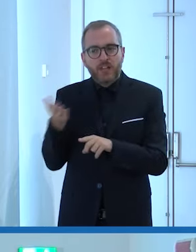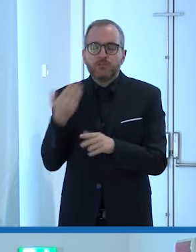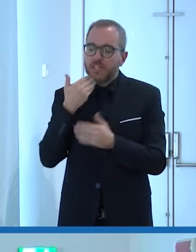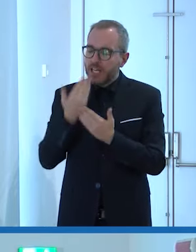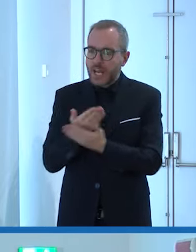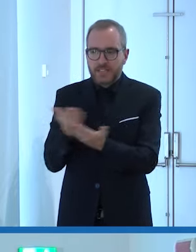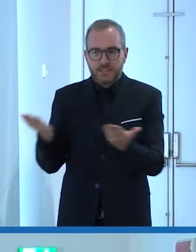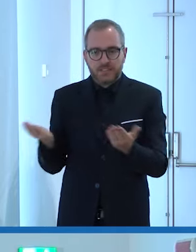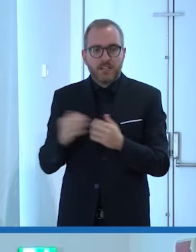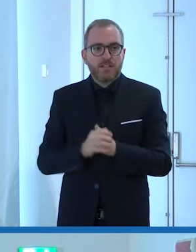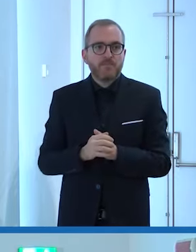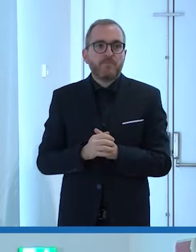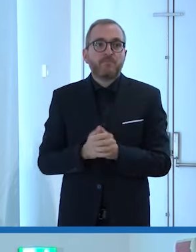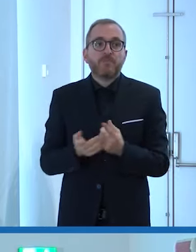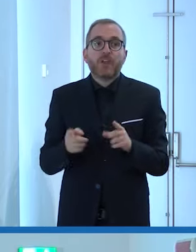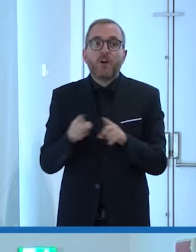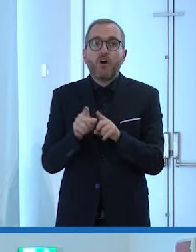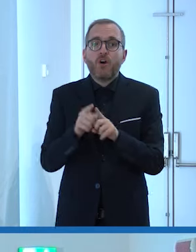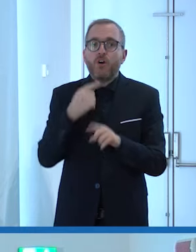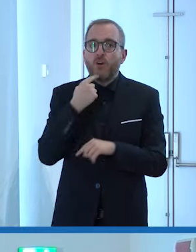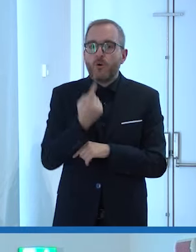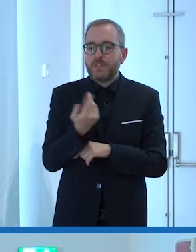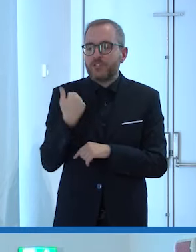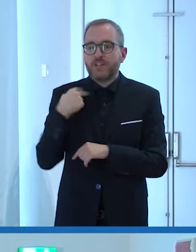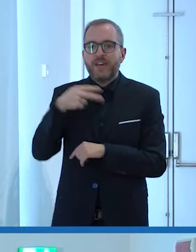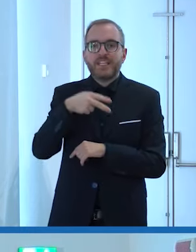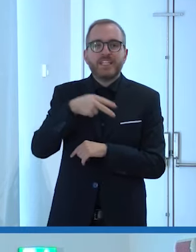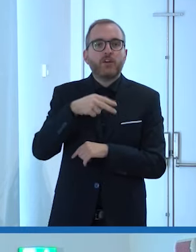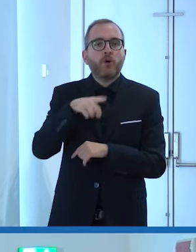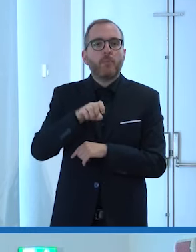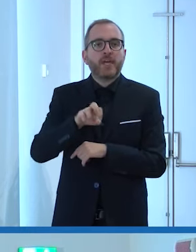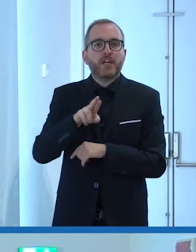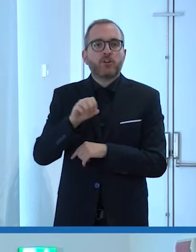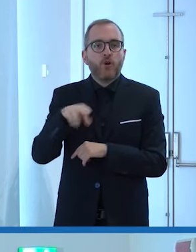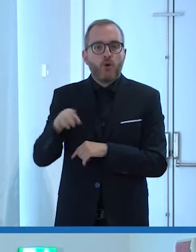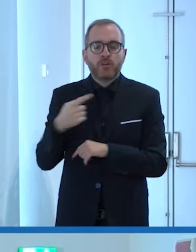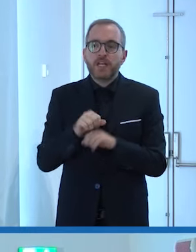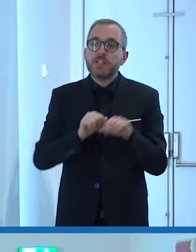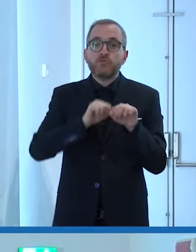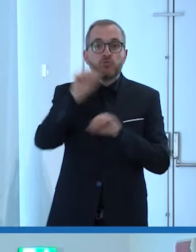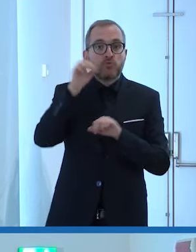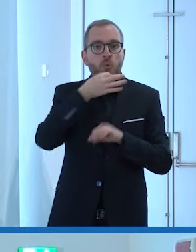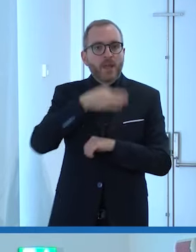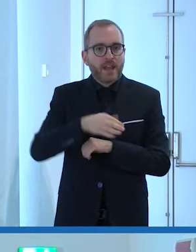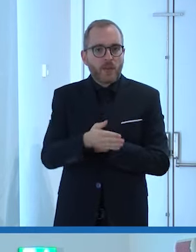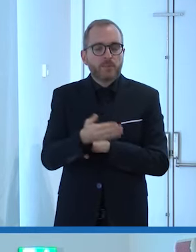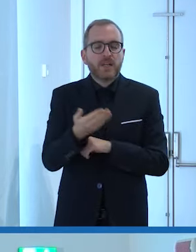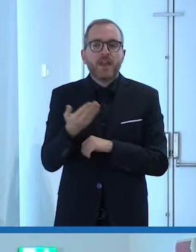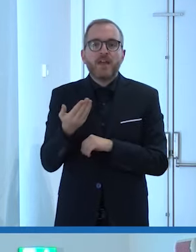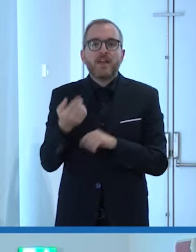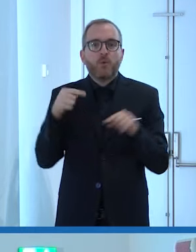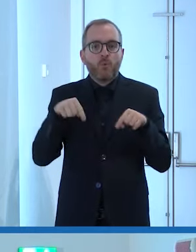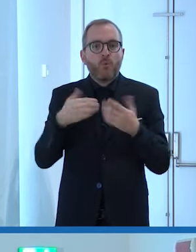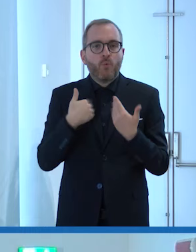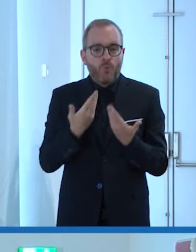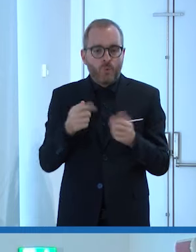contributo. Come diceva Nico Perrone, Superabile quest'anno ha organizzato questo